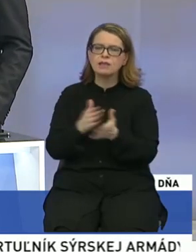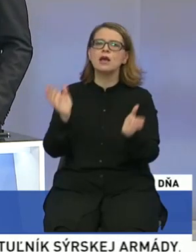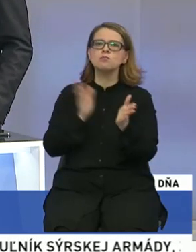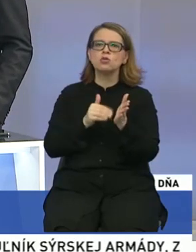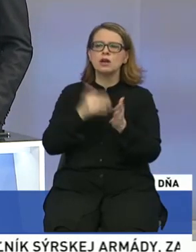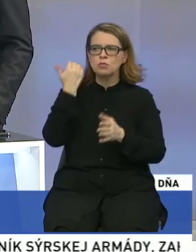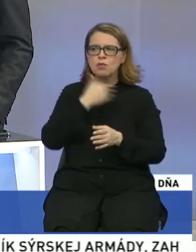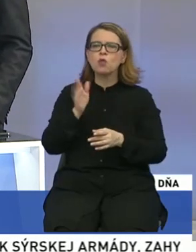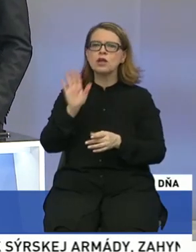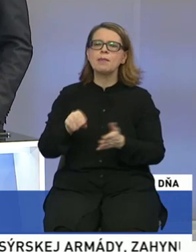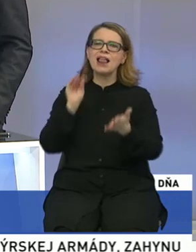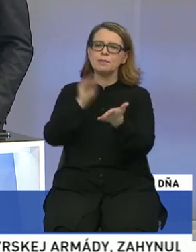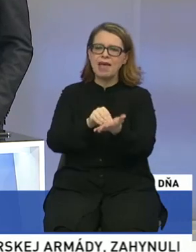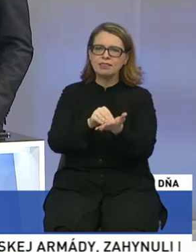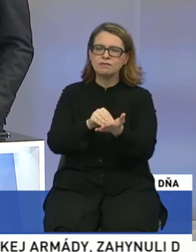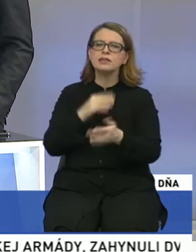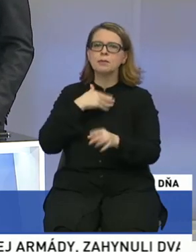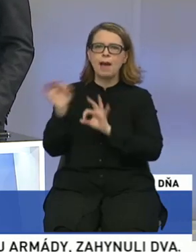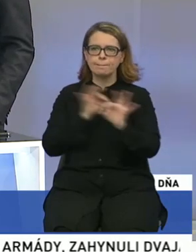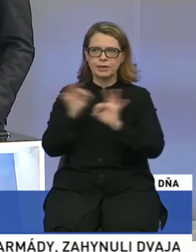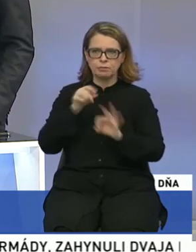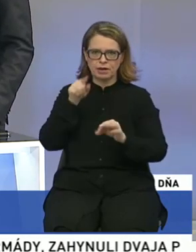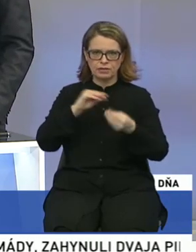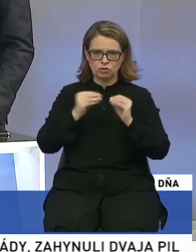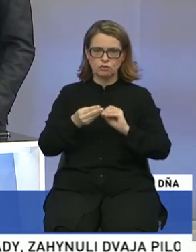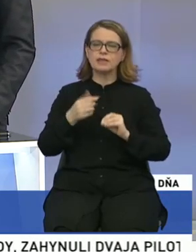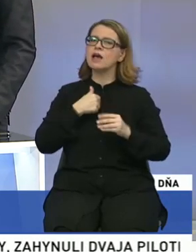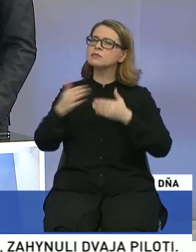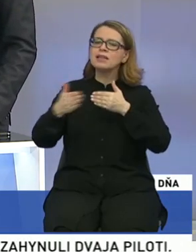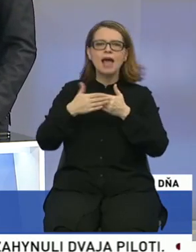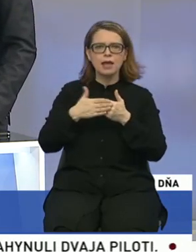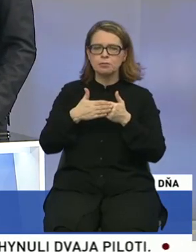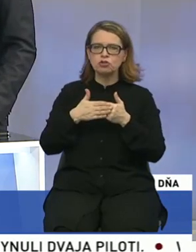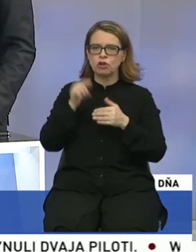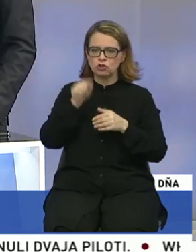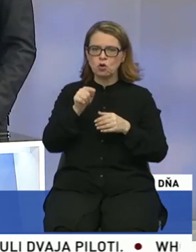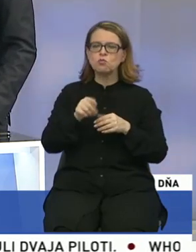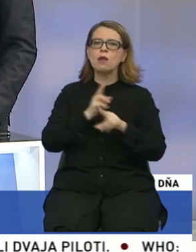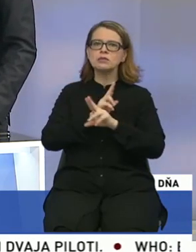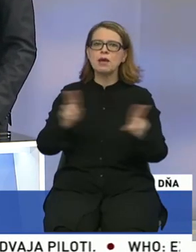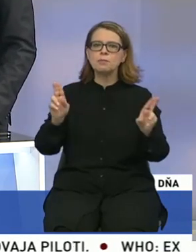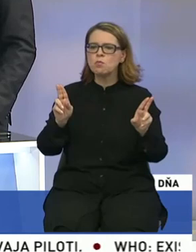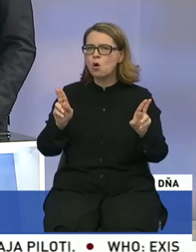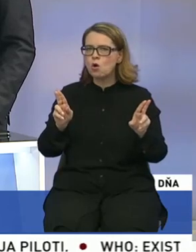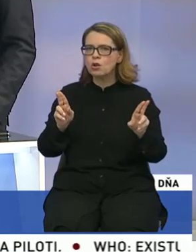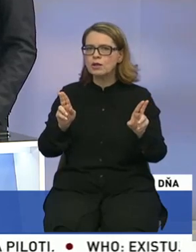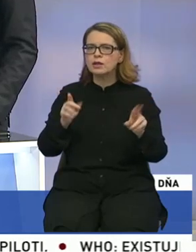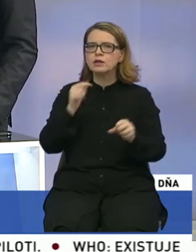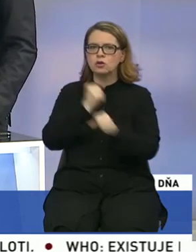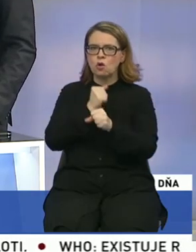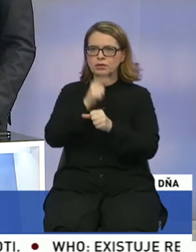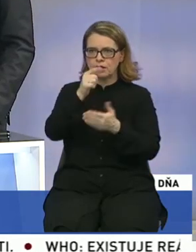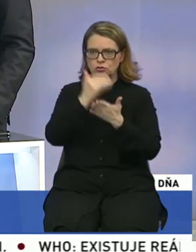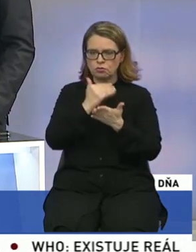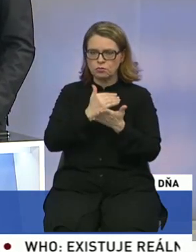ľudia mali benefity. Máme pripravené tieto veci a sme najbližšie k tomu, aby sme mohli tento program realizovať